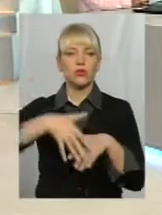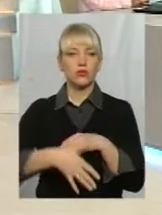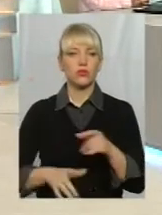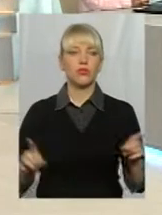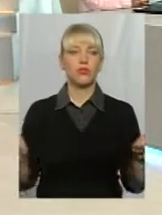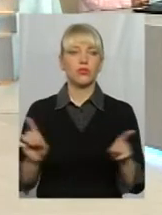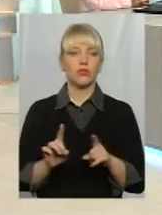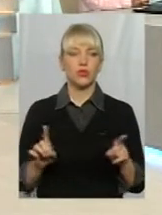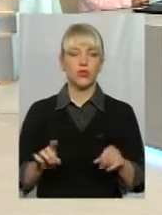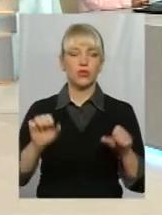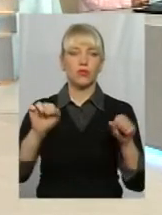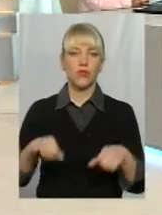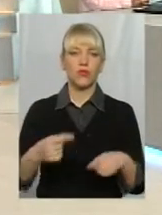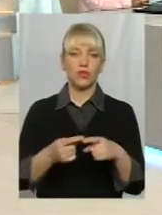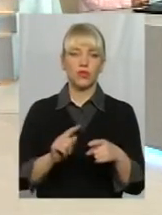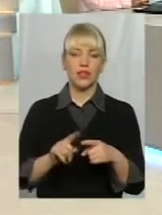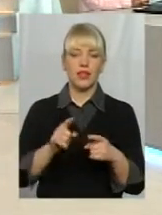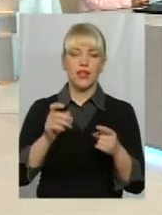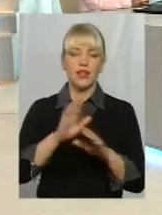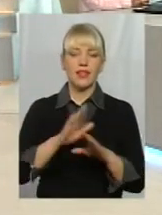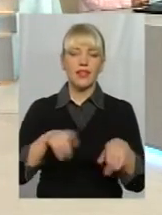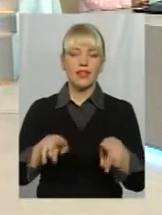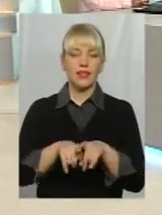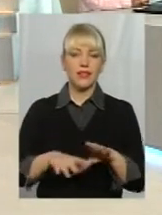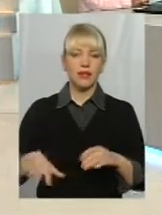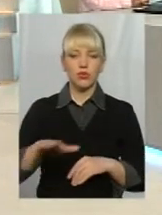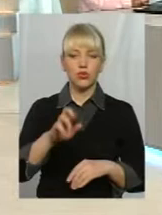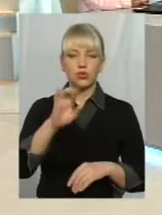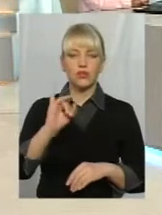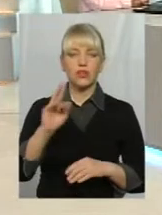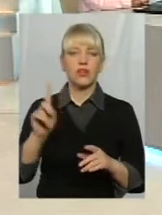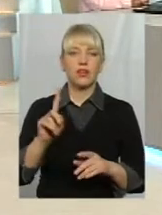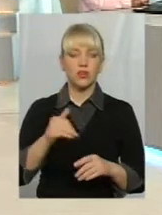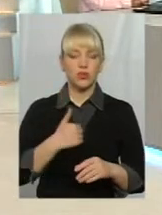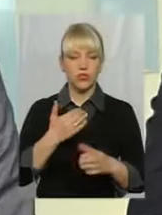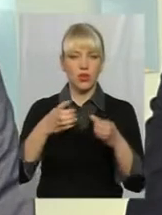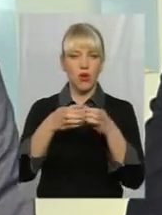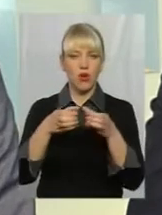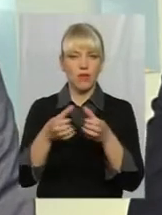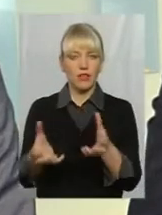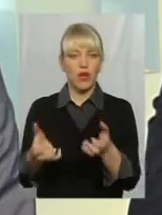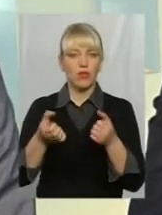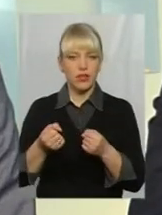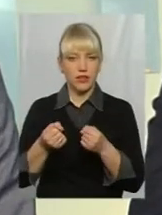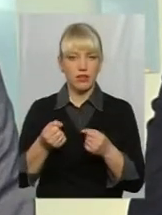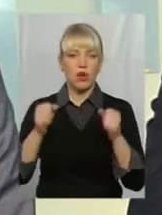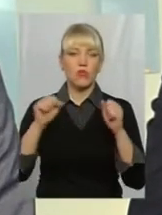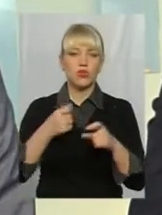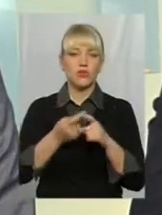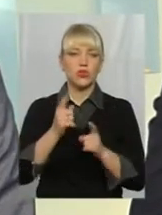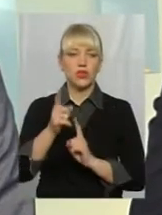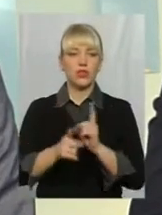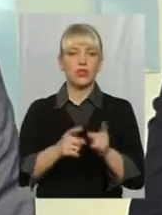можливо, це не ті площі, які б громади хотіли отримати. Можливо, цю реформу потрібно було